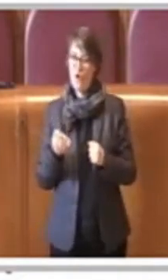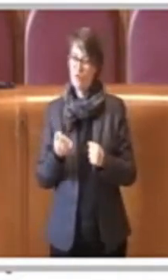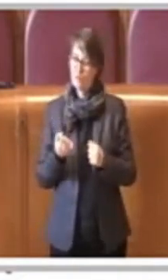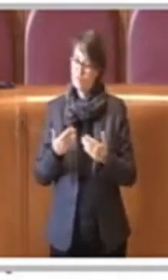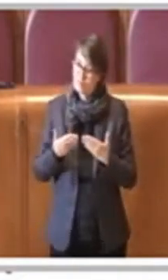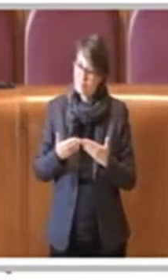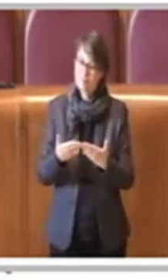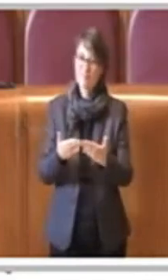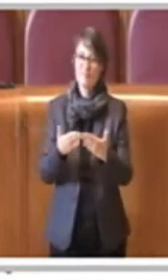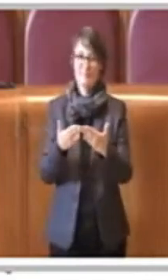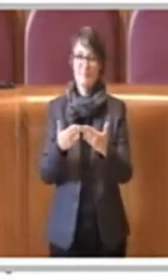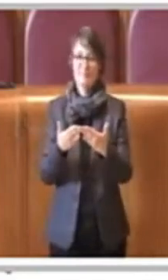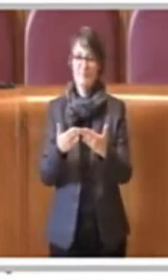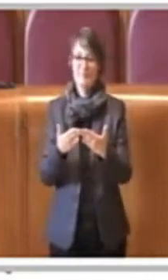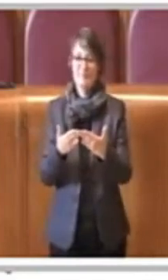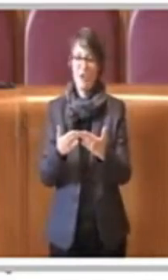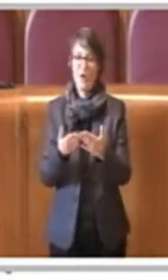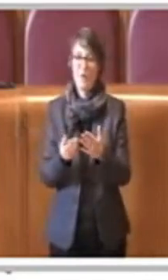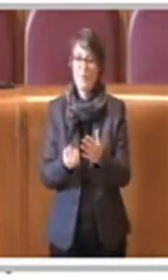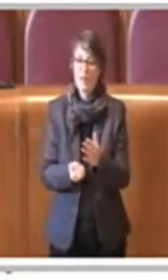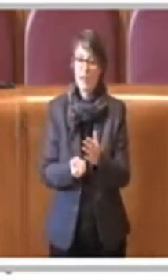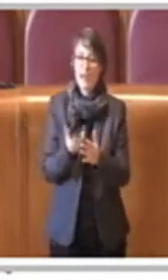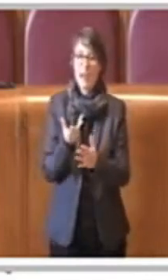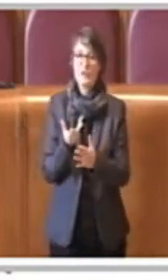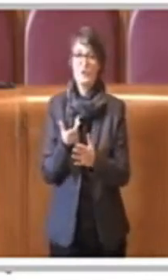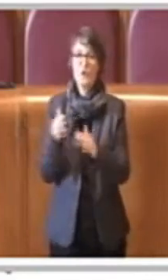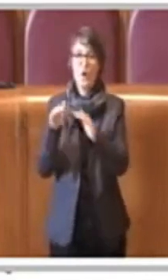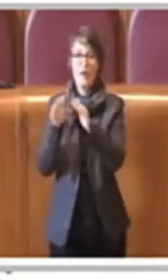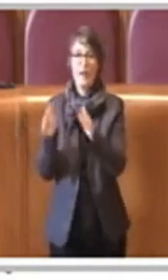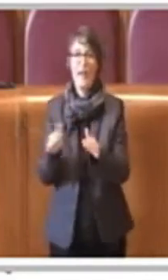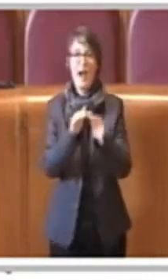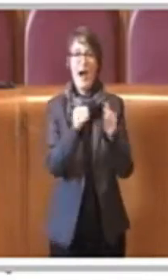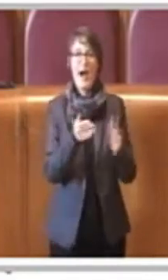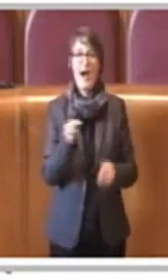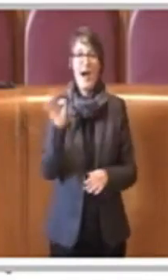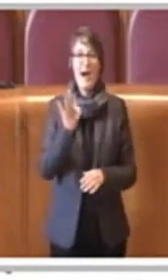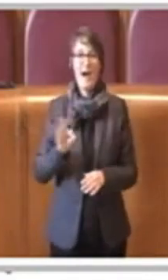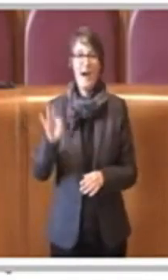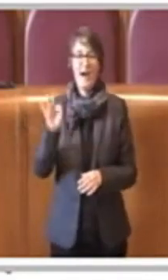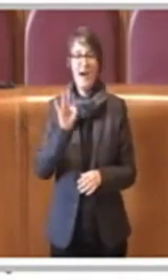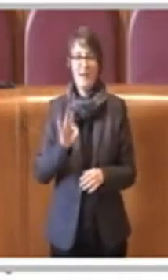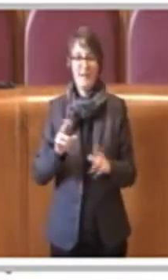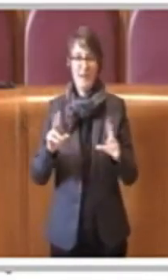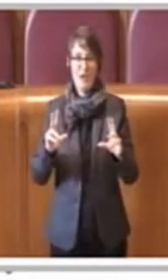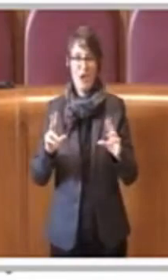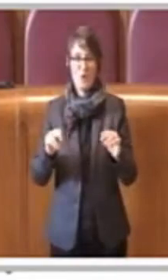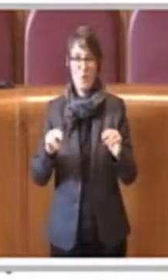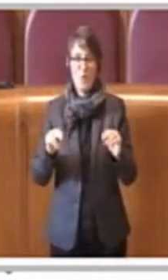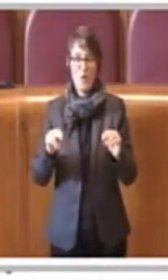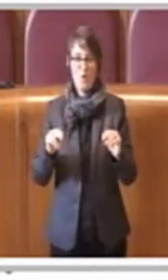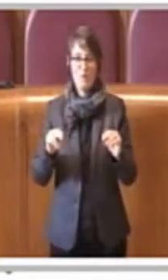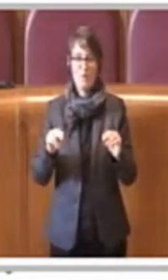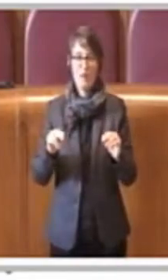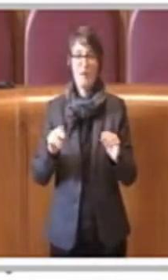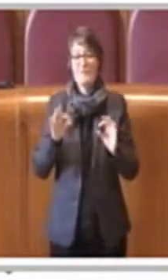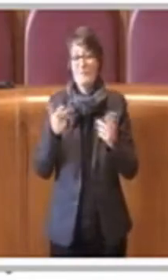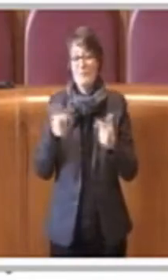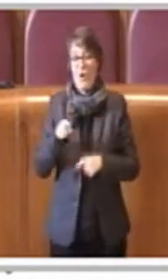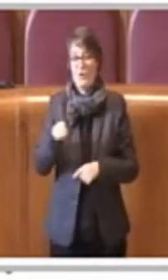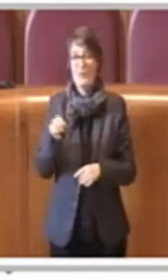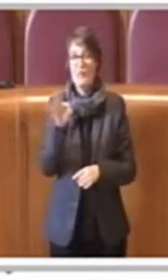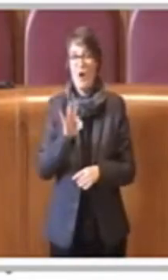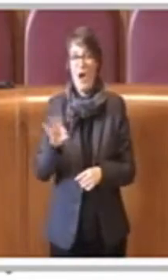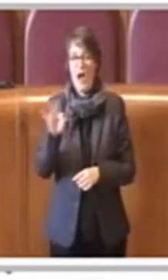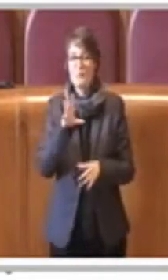comunque darvi da nuove arnie nella città di Roma, ricordiamo anche le api insomma in sé nel sistema alimentare o comunque nel